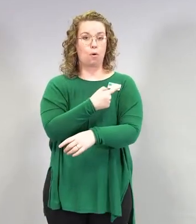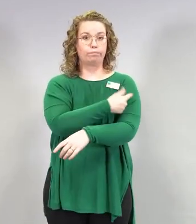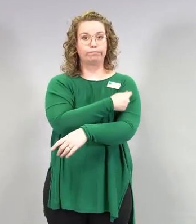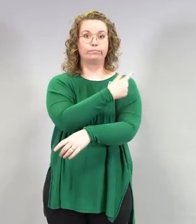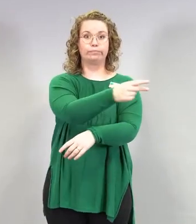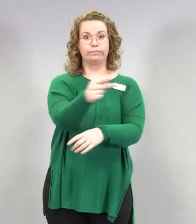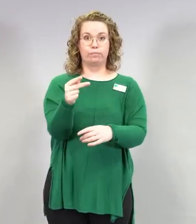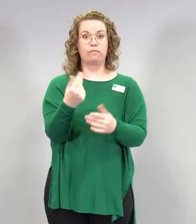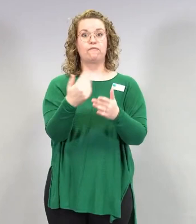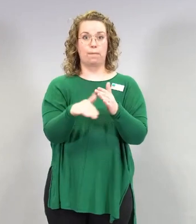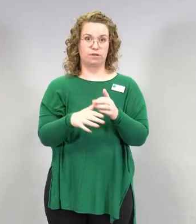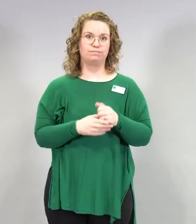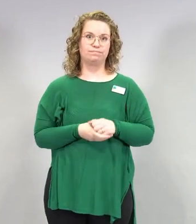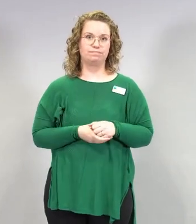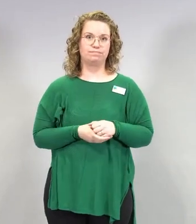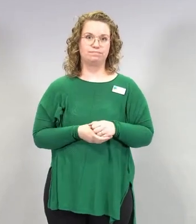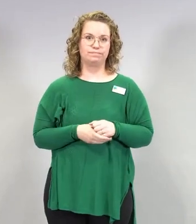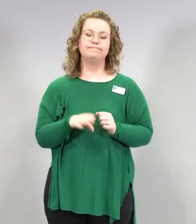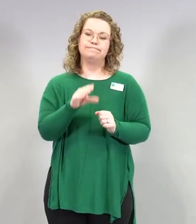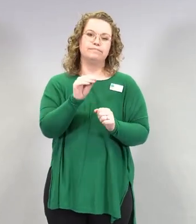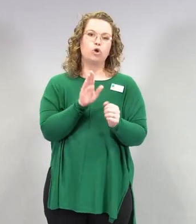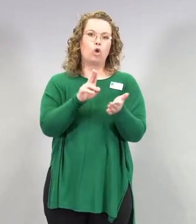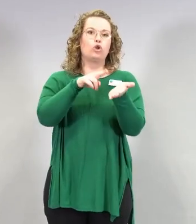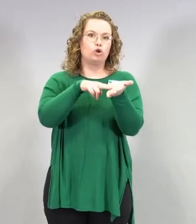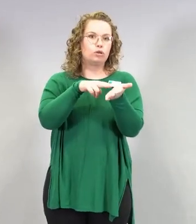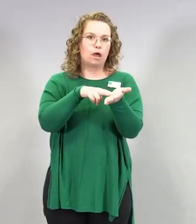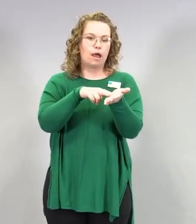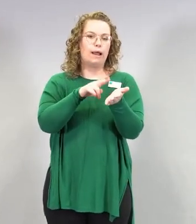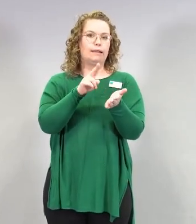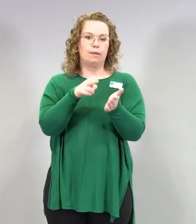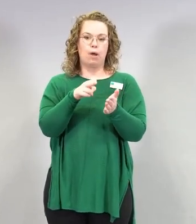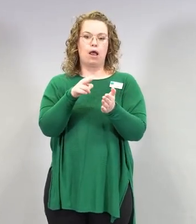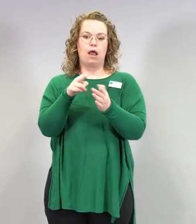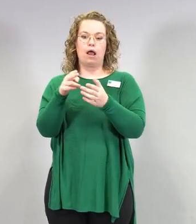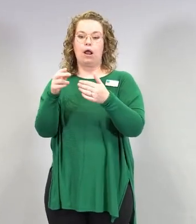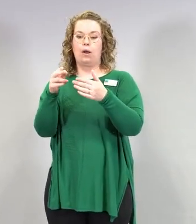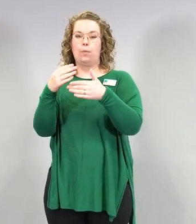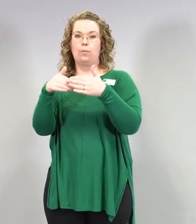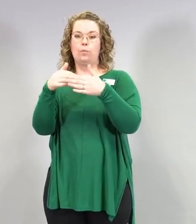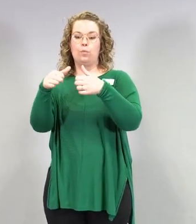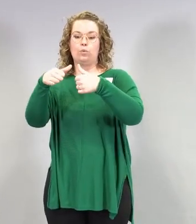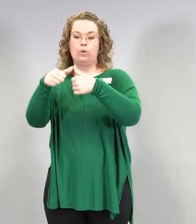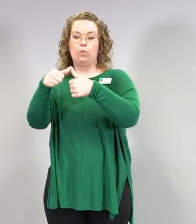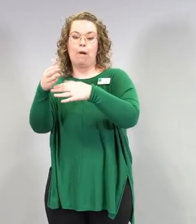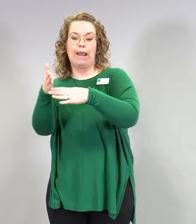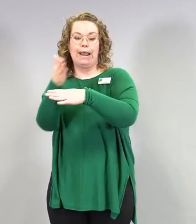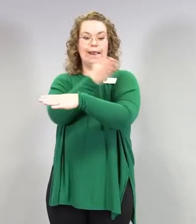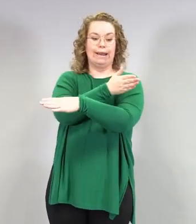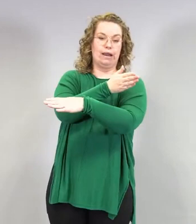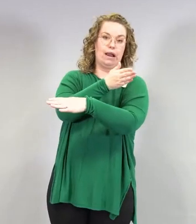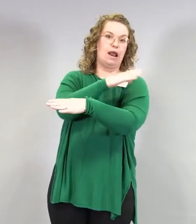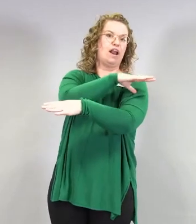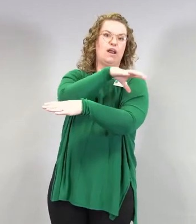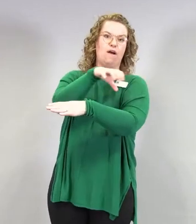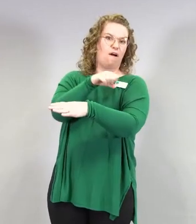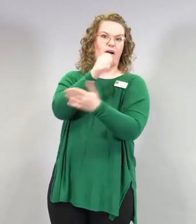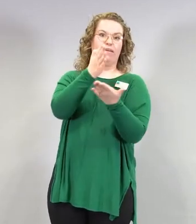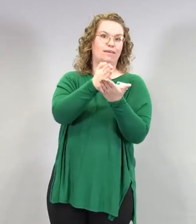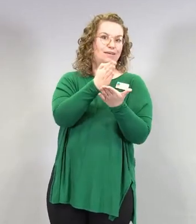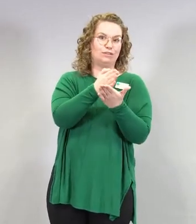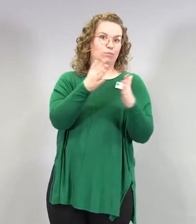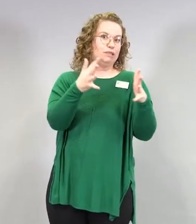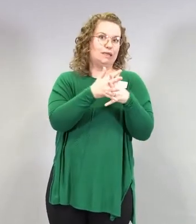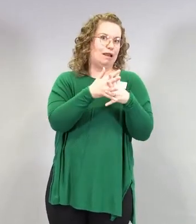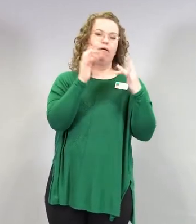Mutta on toki totta, että kaikkia asioita ei saada selville tässä ennen myyntilupaa tehdyissä